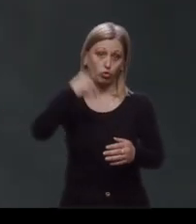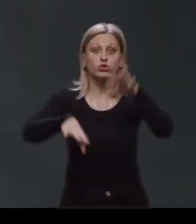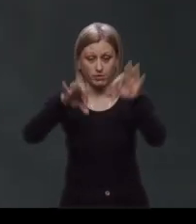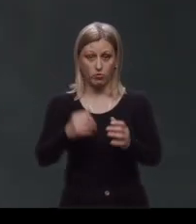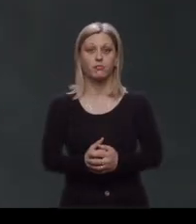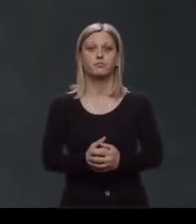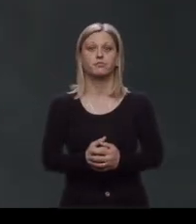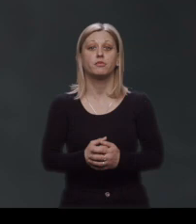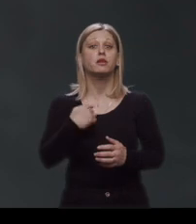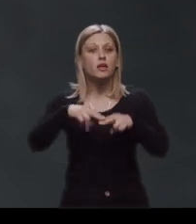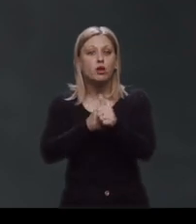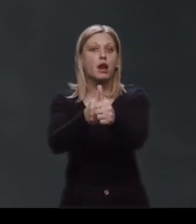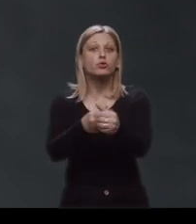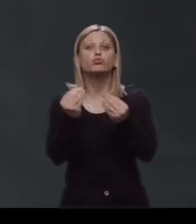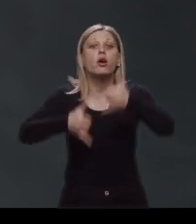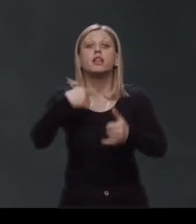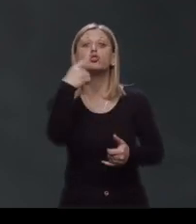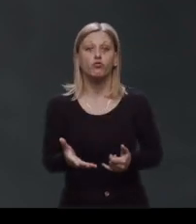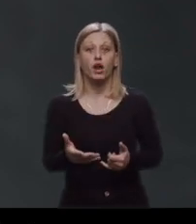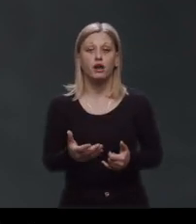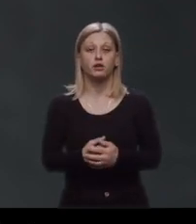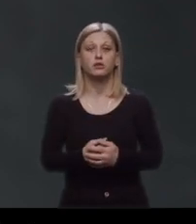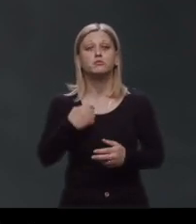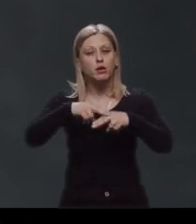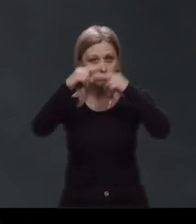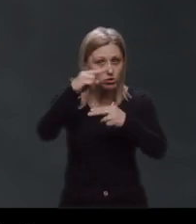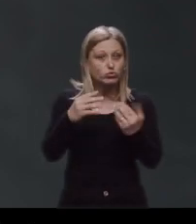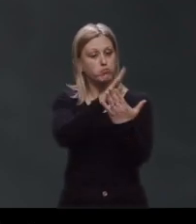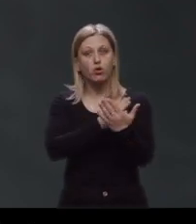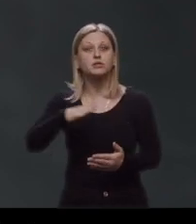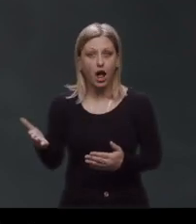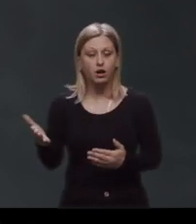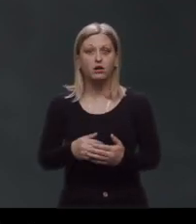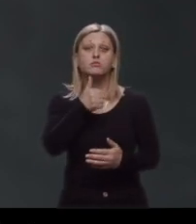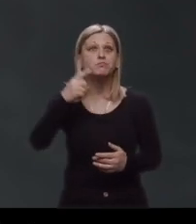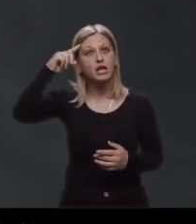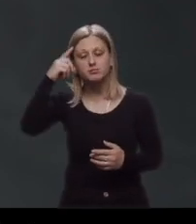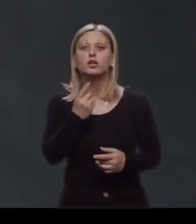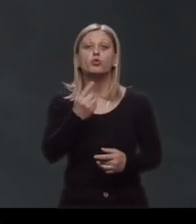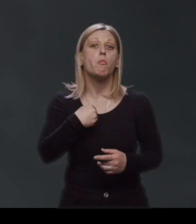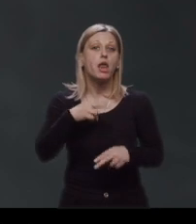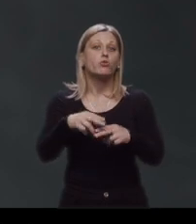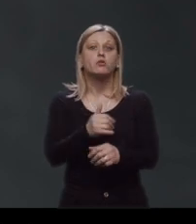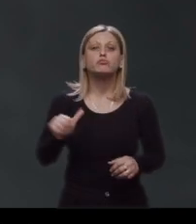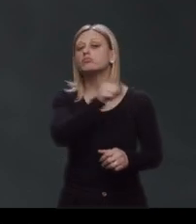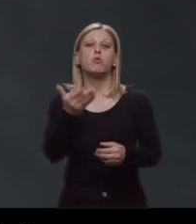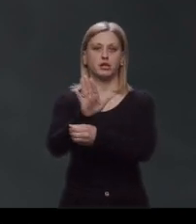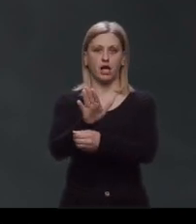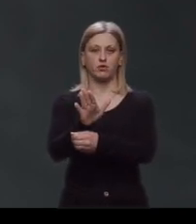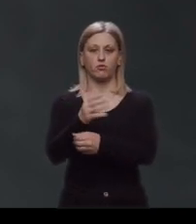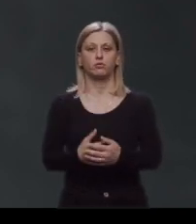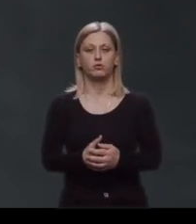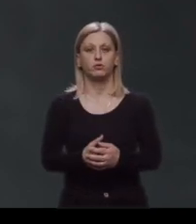nešto izađem na izbore, pratit ću izjave kandidata, proučit ću programe stranaka i razmislit ću, ko će me najbolje predstaviti.